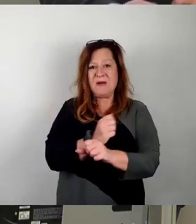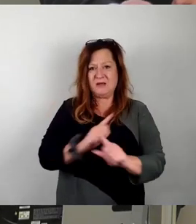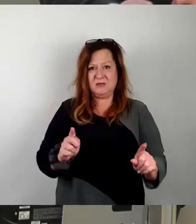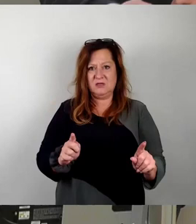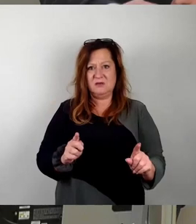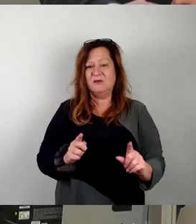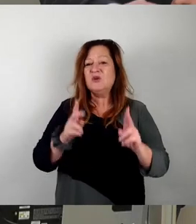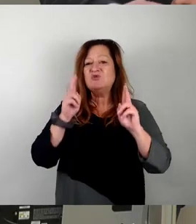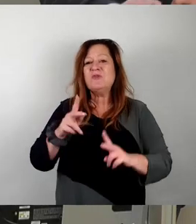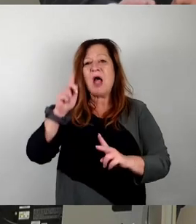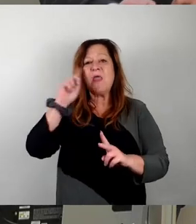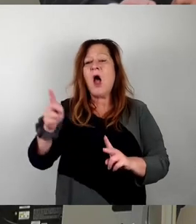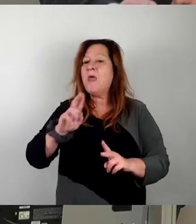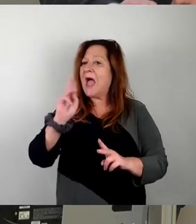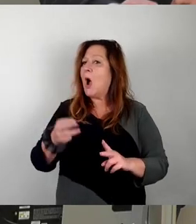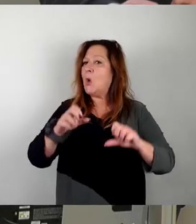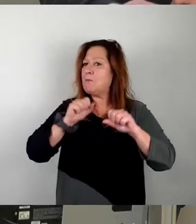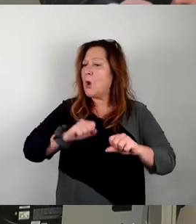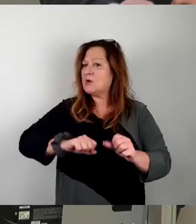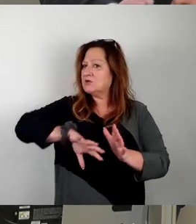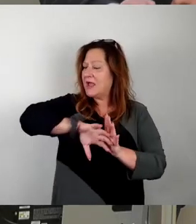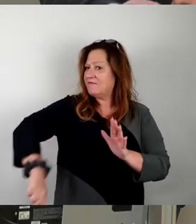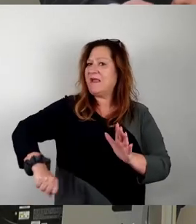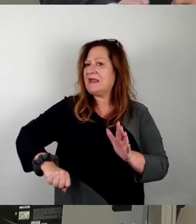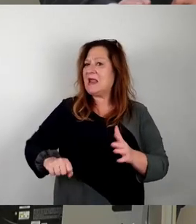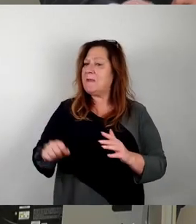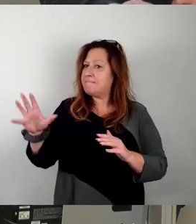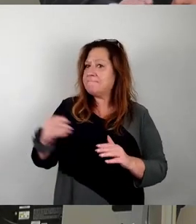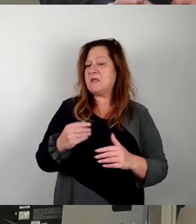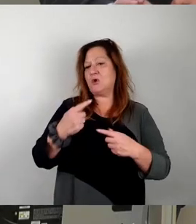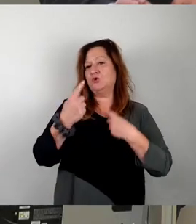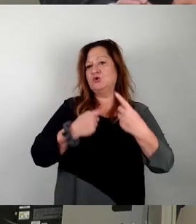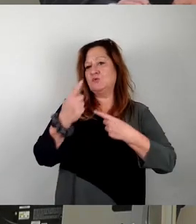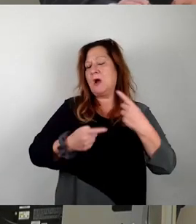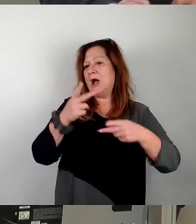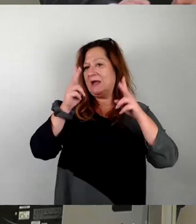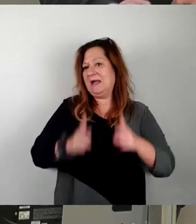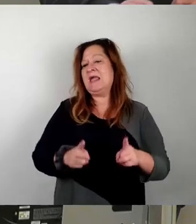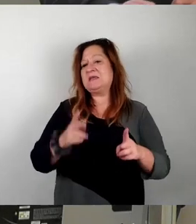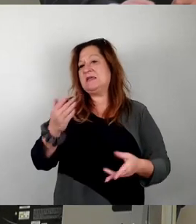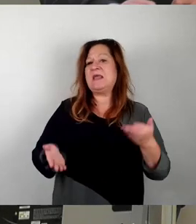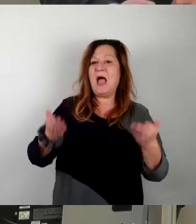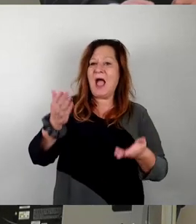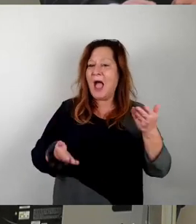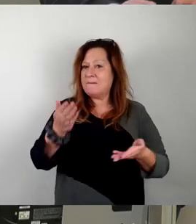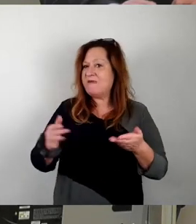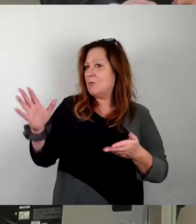Möglichkeit zu nehmen, diese Abwägung grundstückskonkret vorzunehmen.